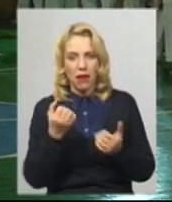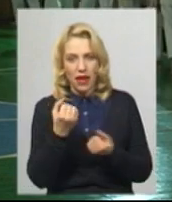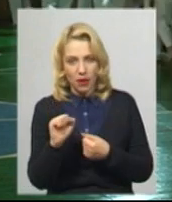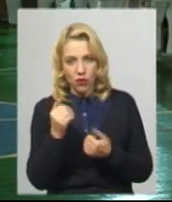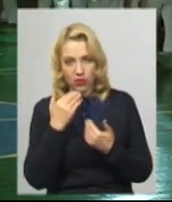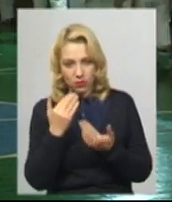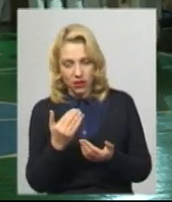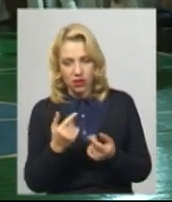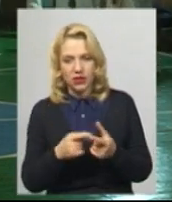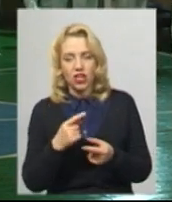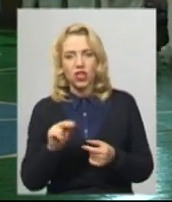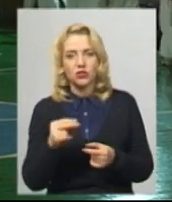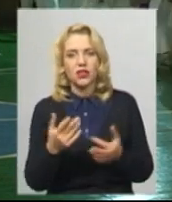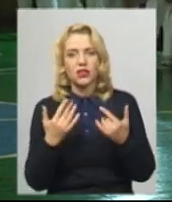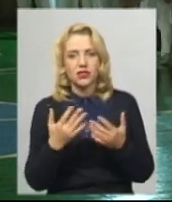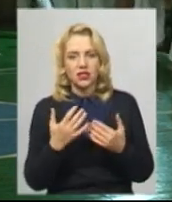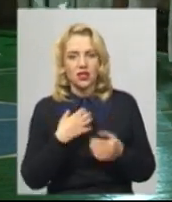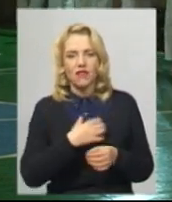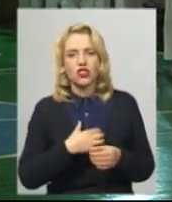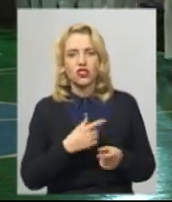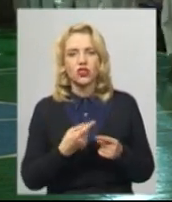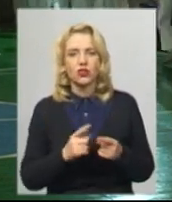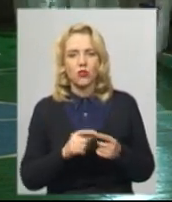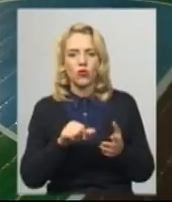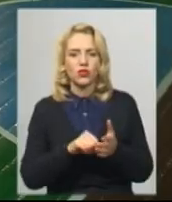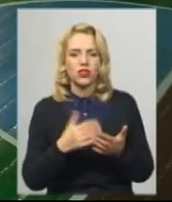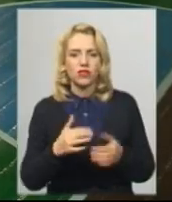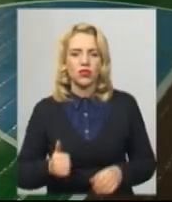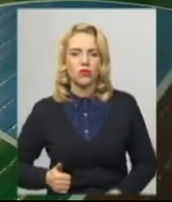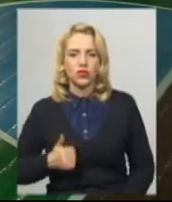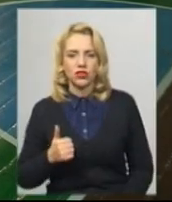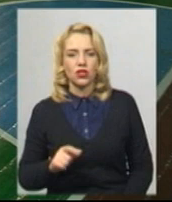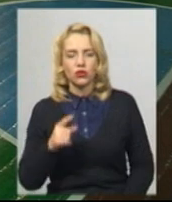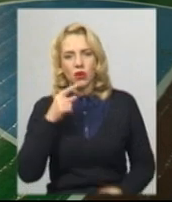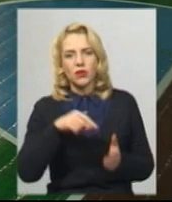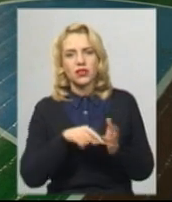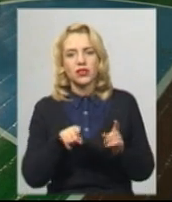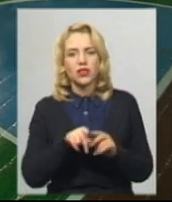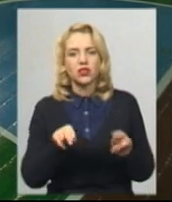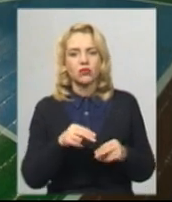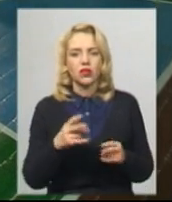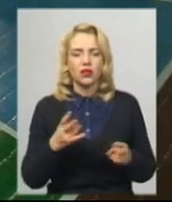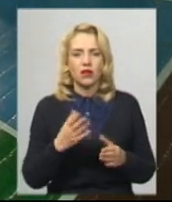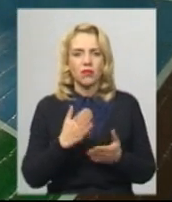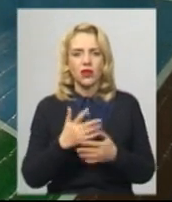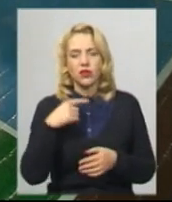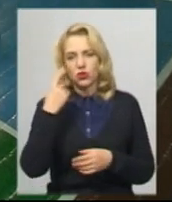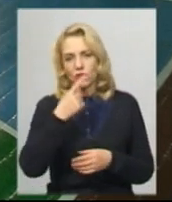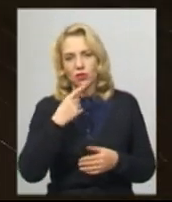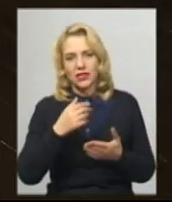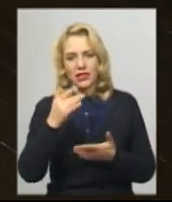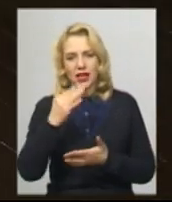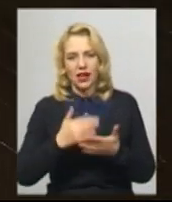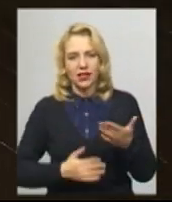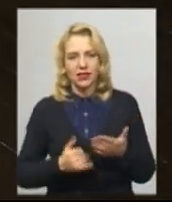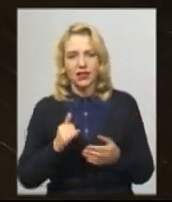цей чемпіонат настільки важливий, що на ньому участь – це вже по-чесного. Щоб опасти на такий чемпіонат, потрібно мати особистий рейтинг і